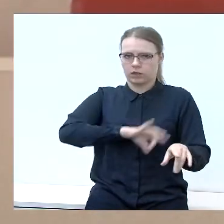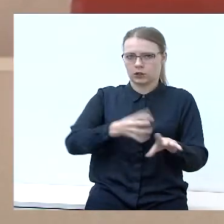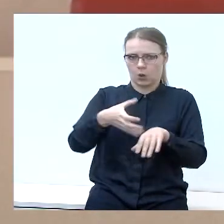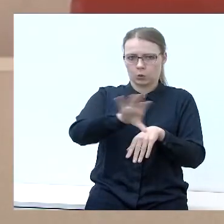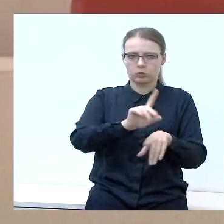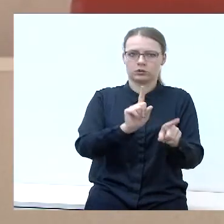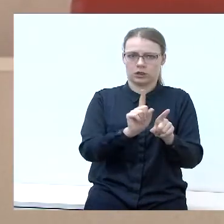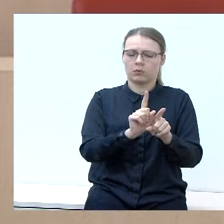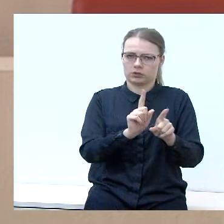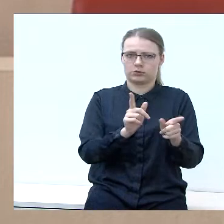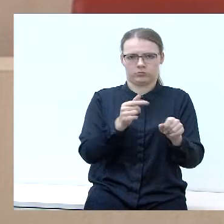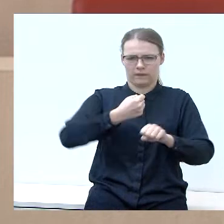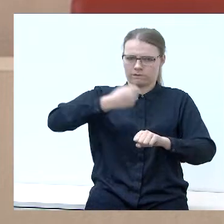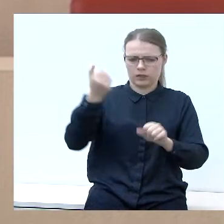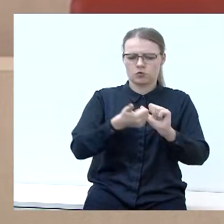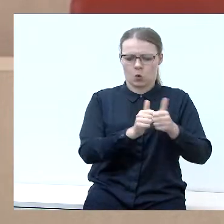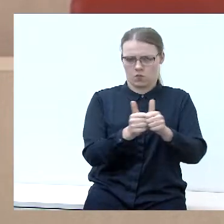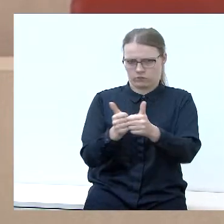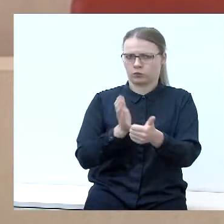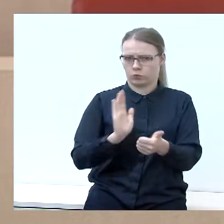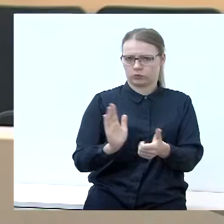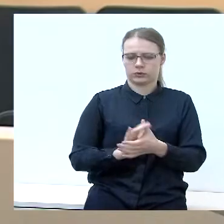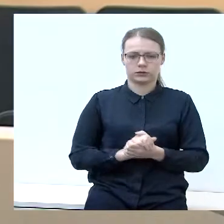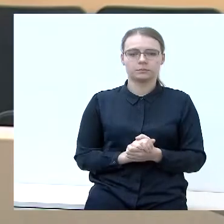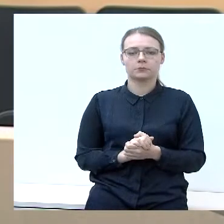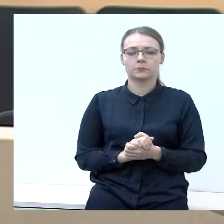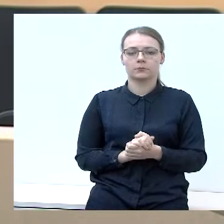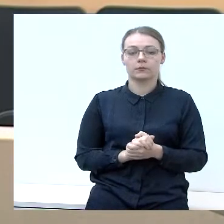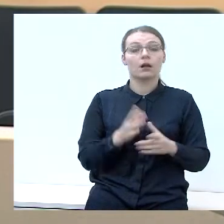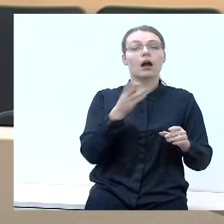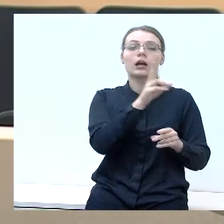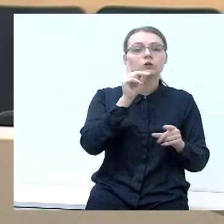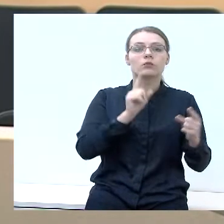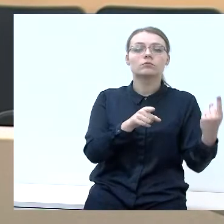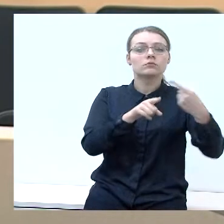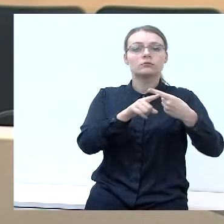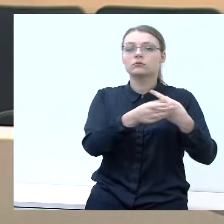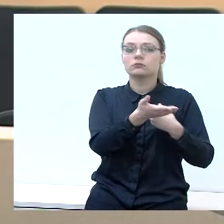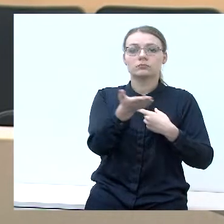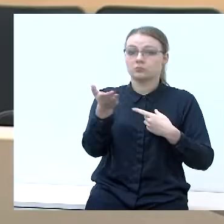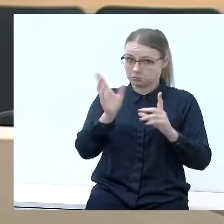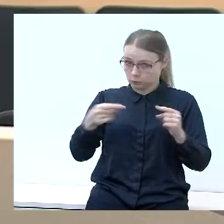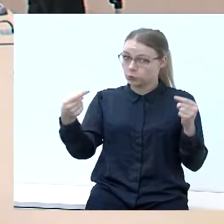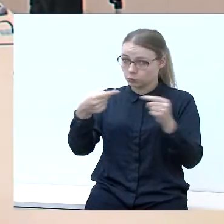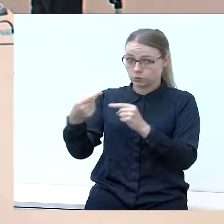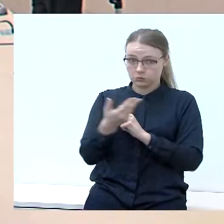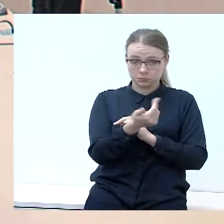ir laimėtų konkurenciniai kovojai. Niekas jau norit replikuoti visi pritrat.